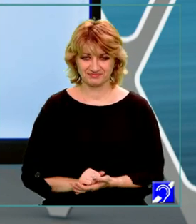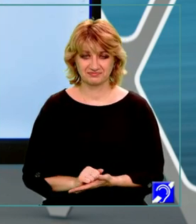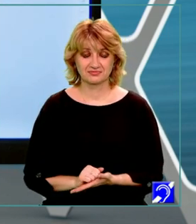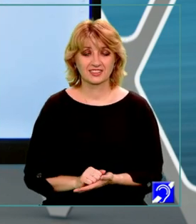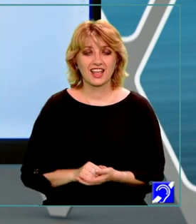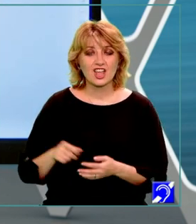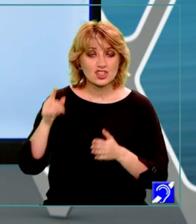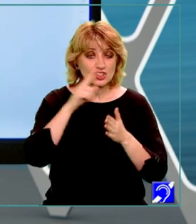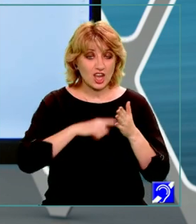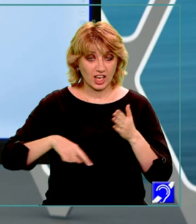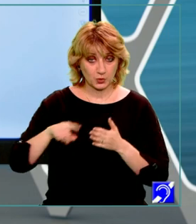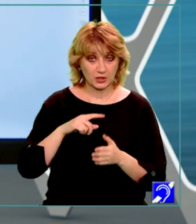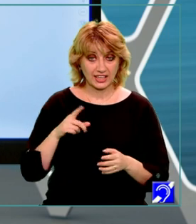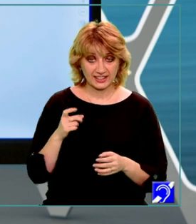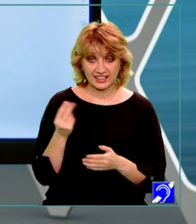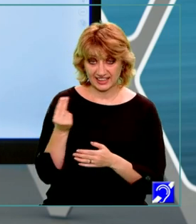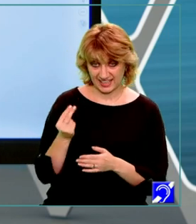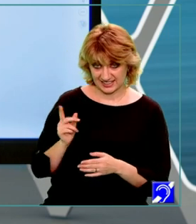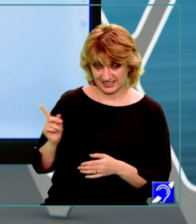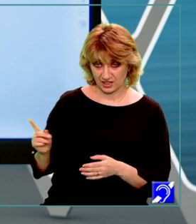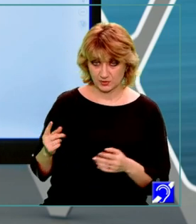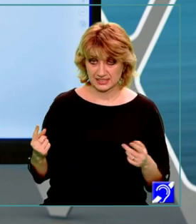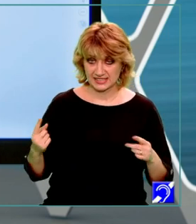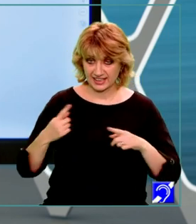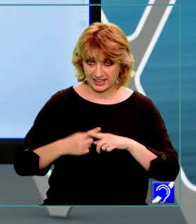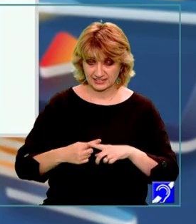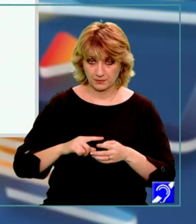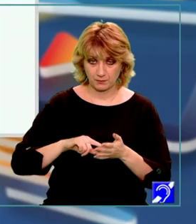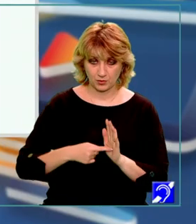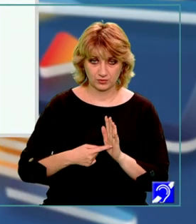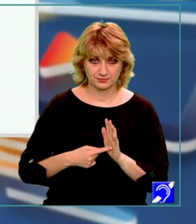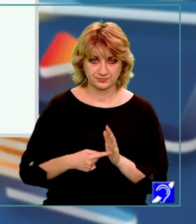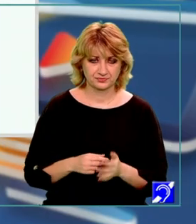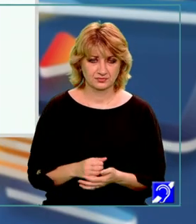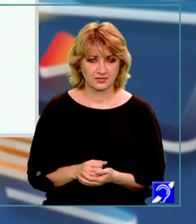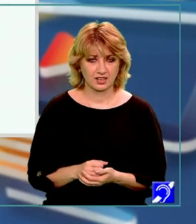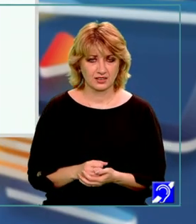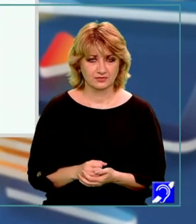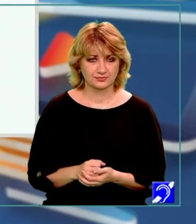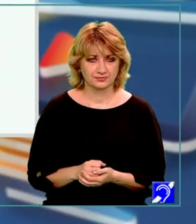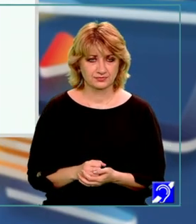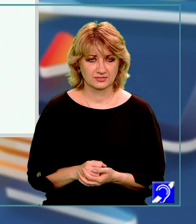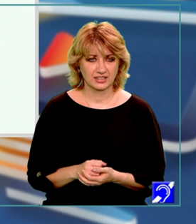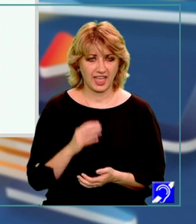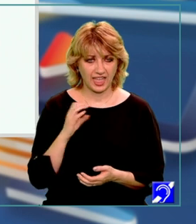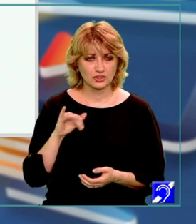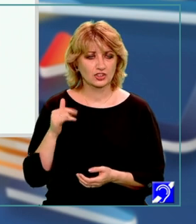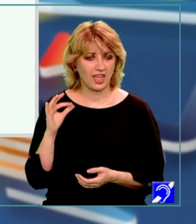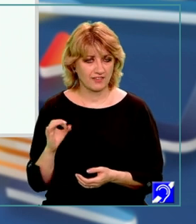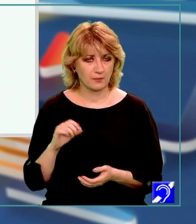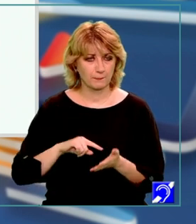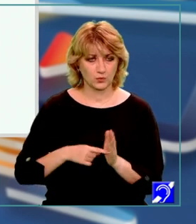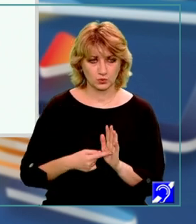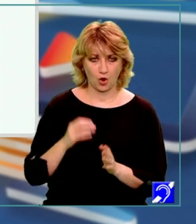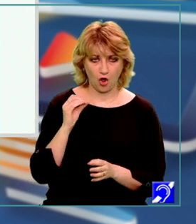Cercurile din figura alăturată se intersectează în punctele E și F. Punctul O este centrul